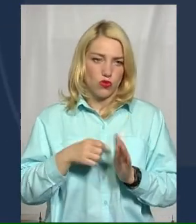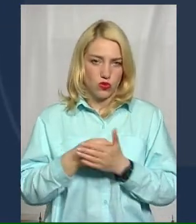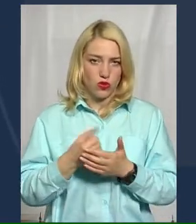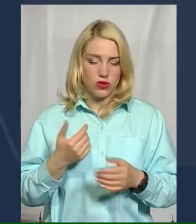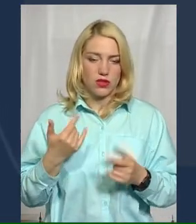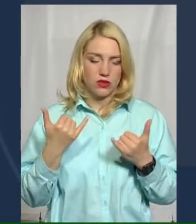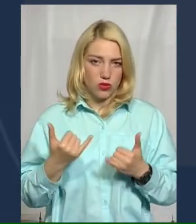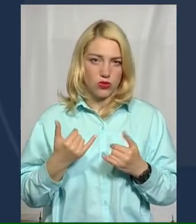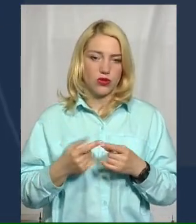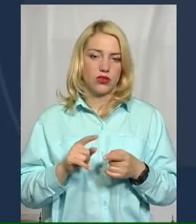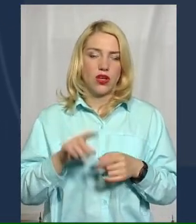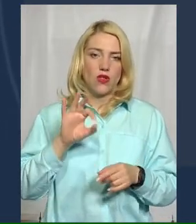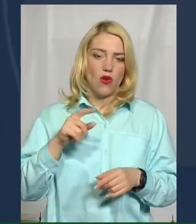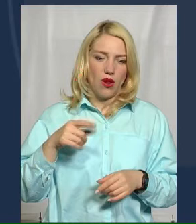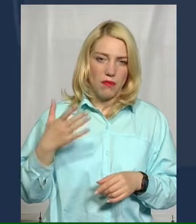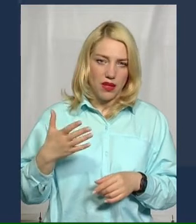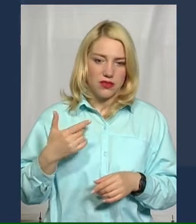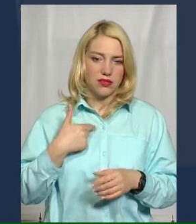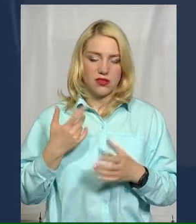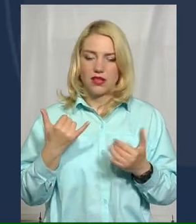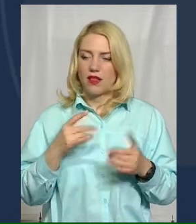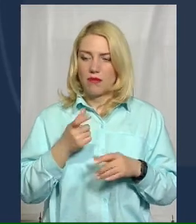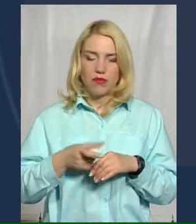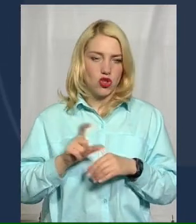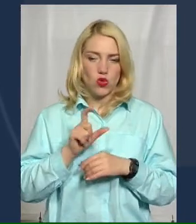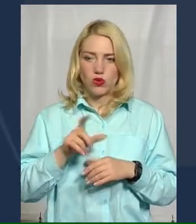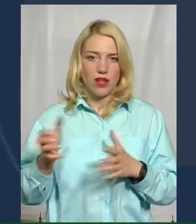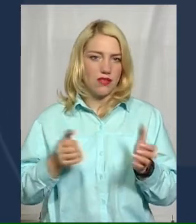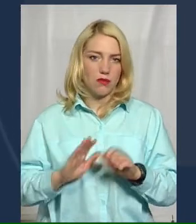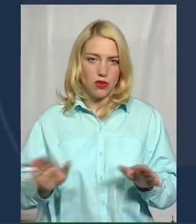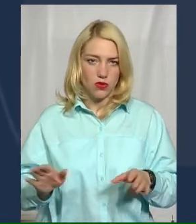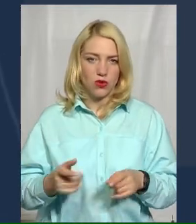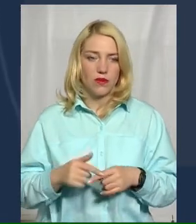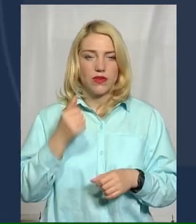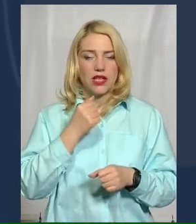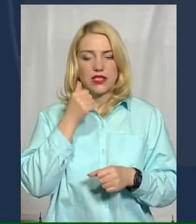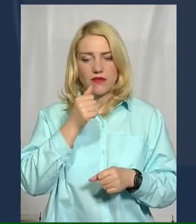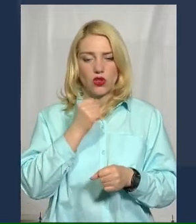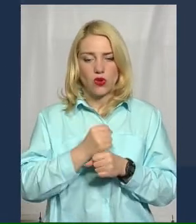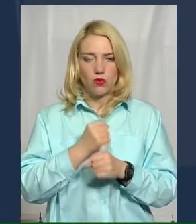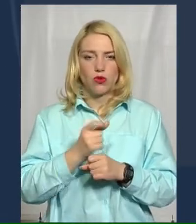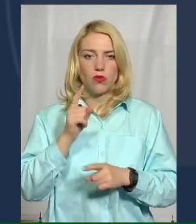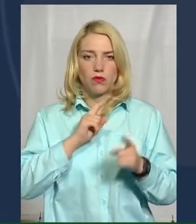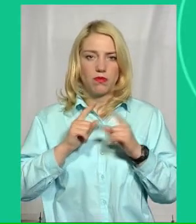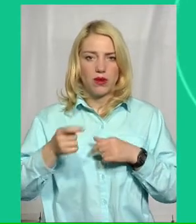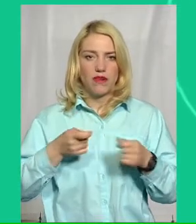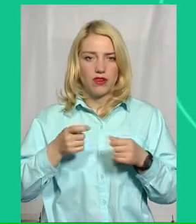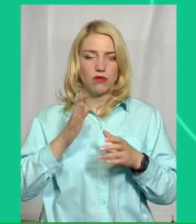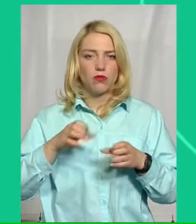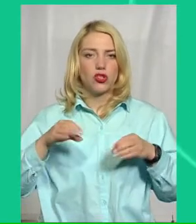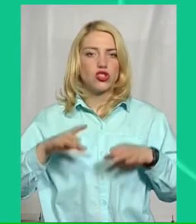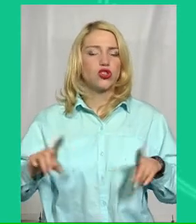людей, і, знаєш, я їх більше наберу. І ще й приполучиться. Завтра роблю засідання, управління, і будемо рішати, що робити.